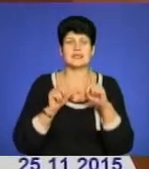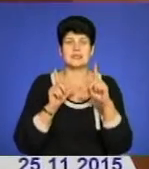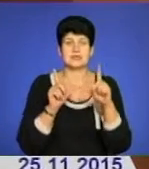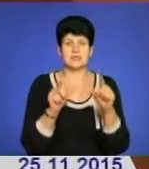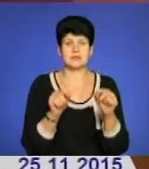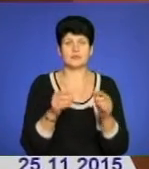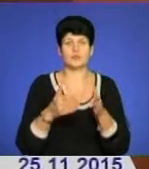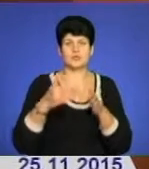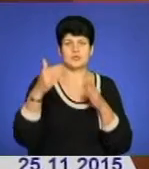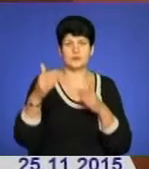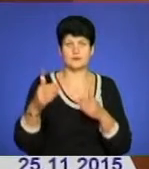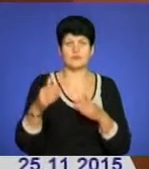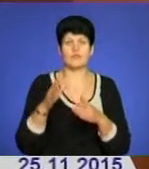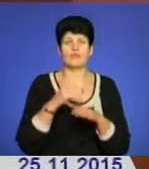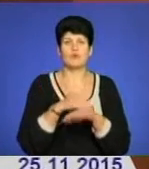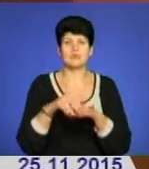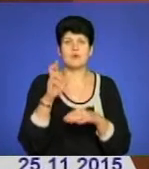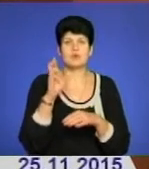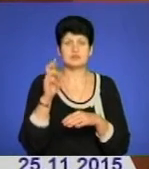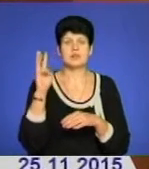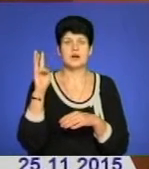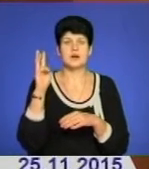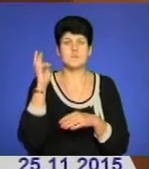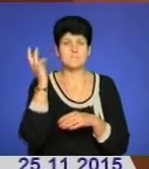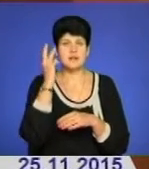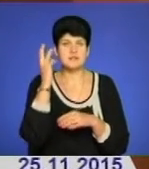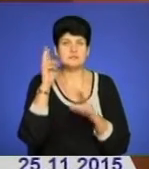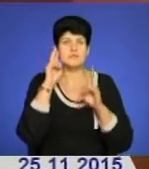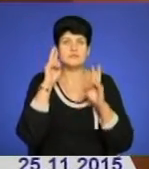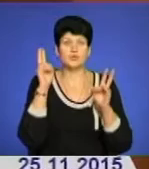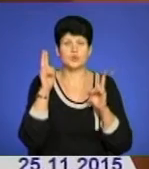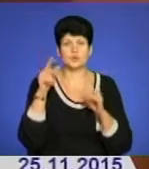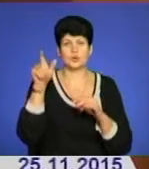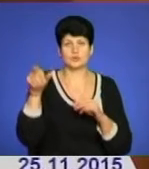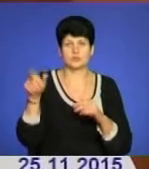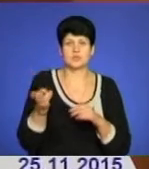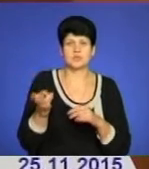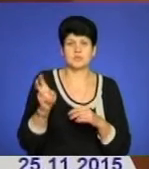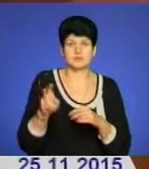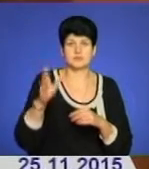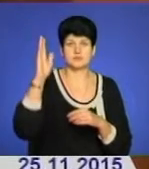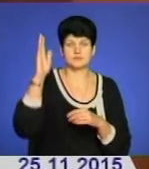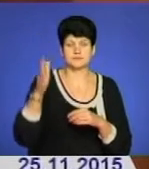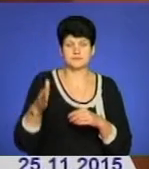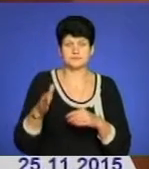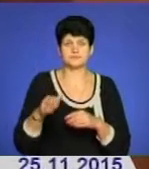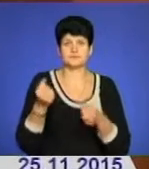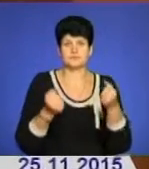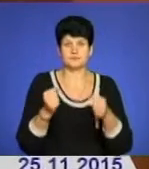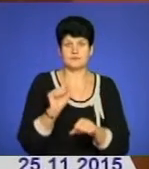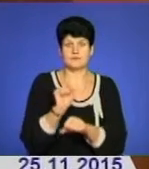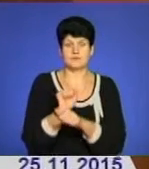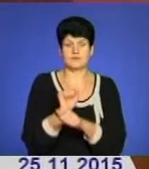відрізку дороги на вулиці Белан-Хмельницьку на протисвіті, невідомі йому раніше особи вийшли на приїжджу частину дороги, водій загальмував,